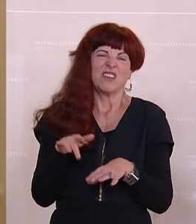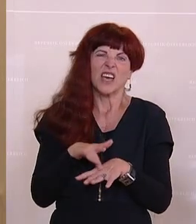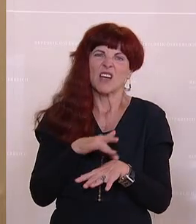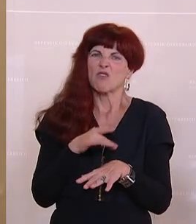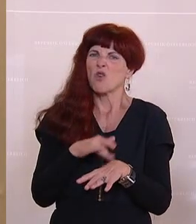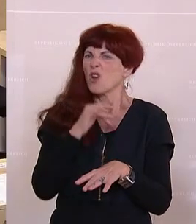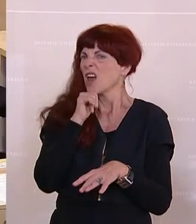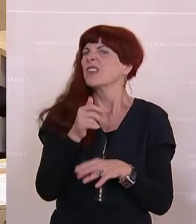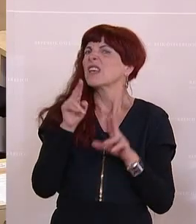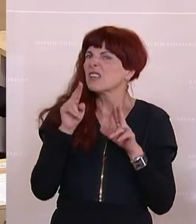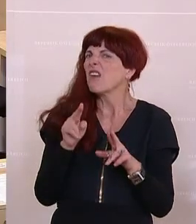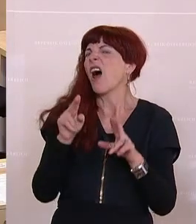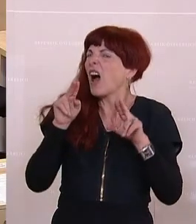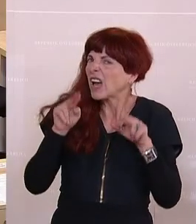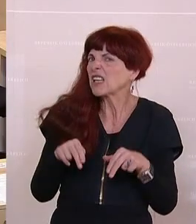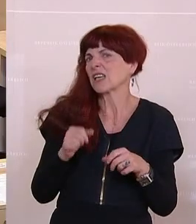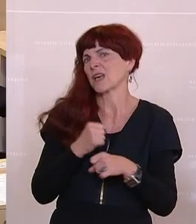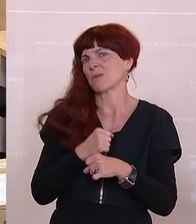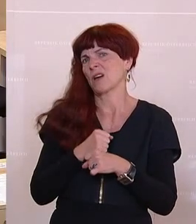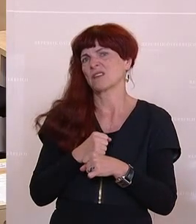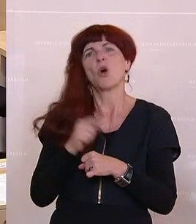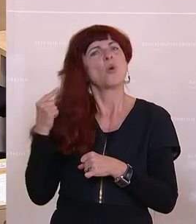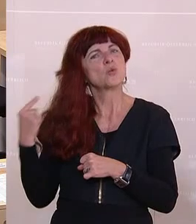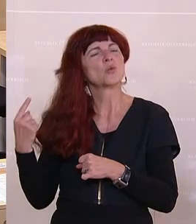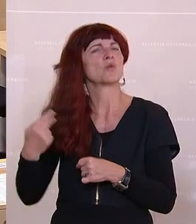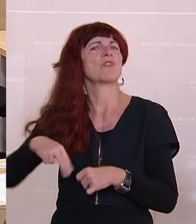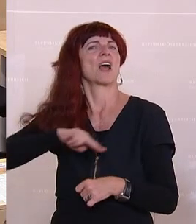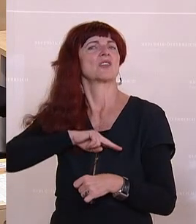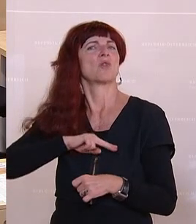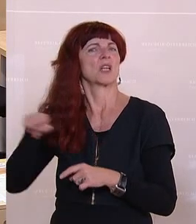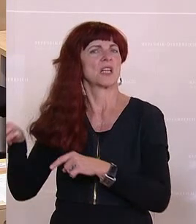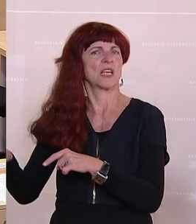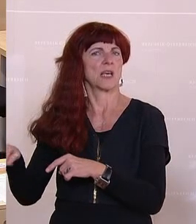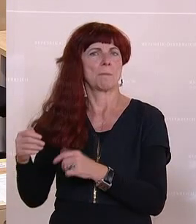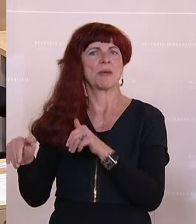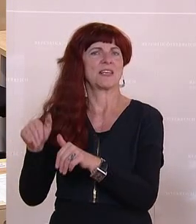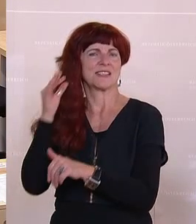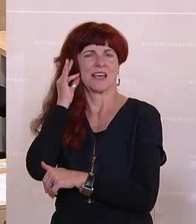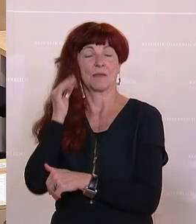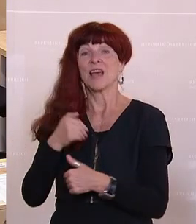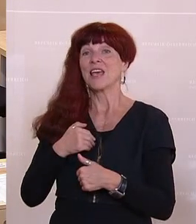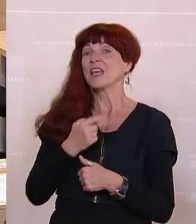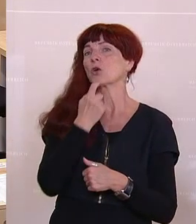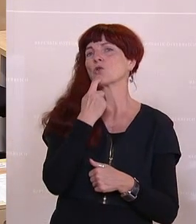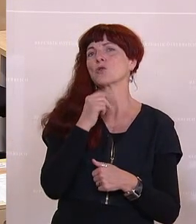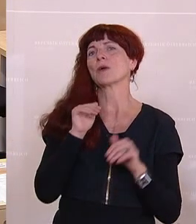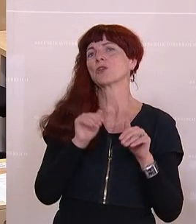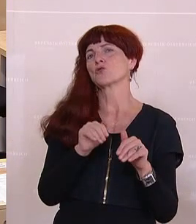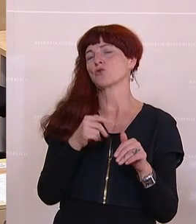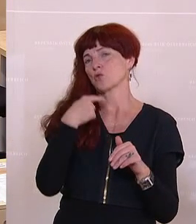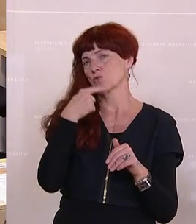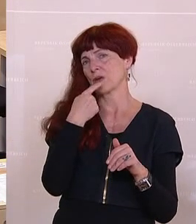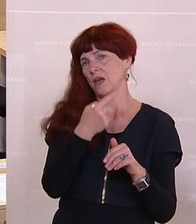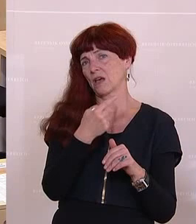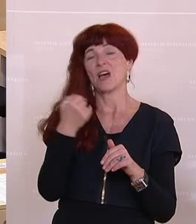sind ja die zuständige Ministerin. Soweit ich das jetzt als Konsumentenschutzsprecher auch einordne, kann sich in Österreich